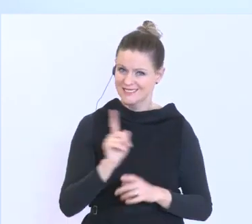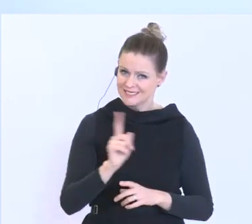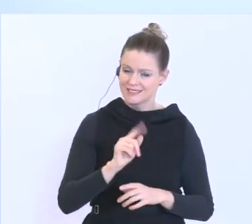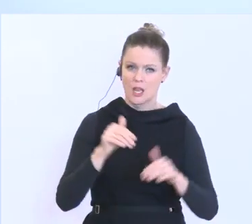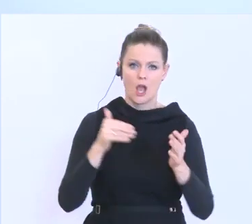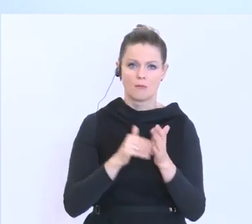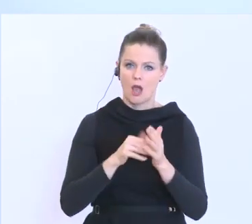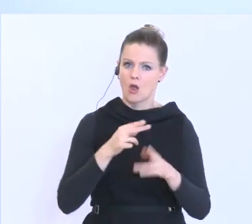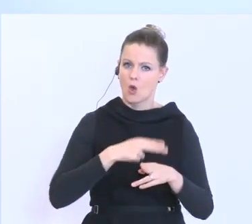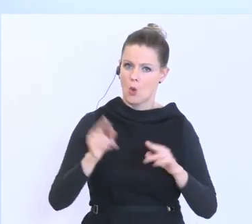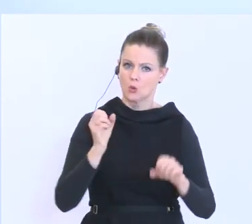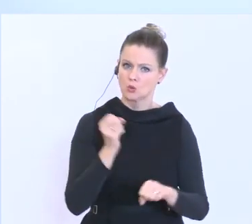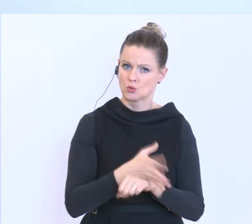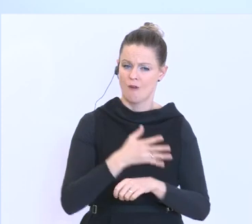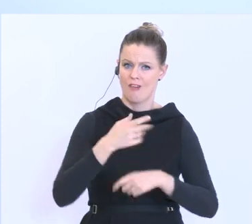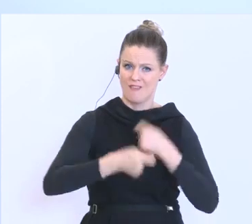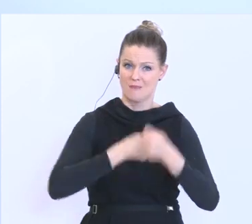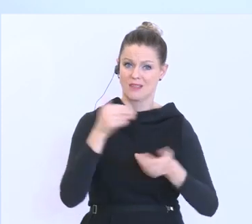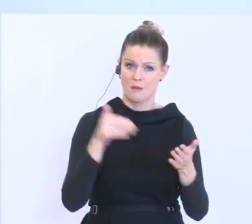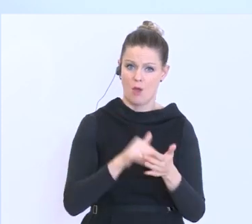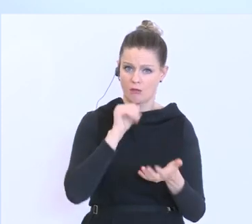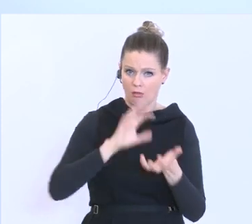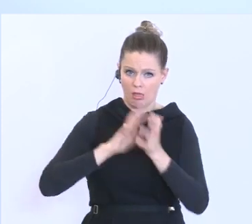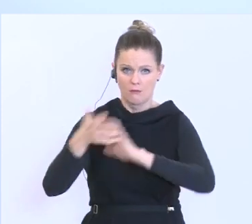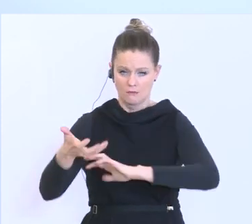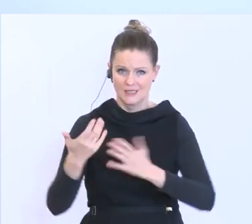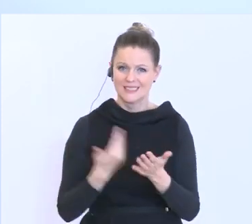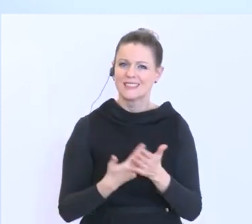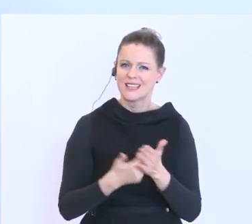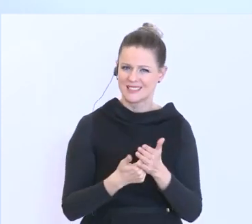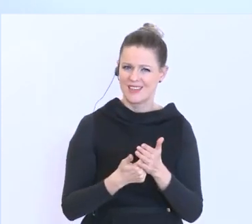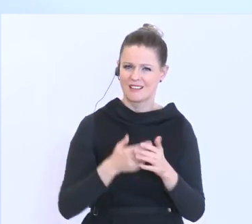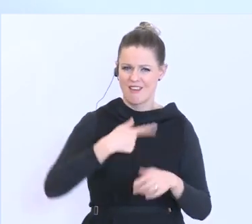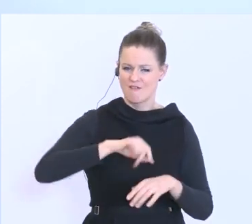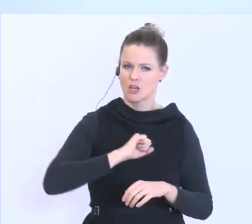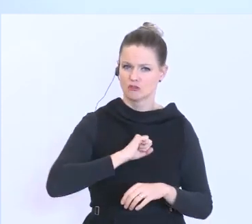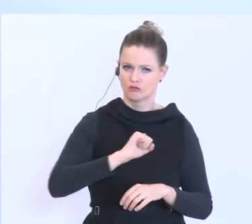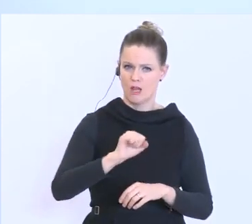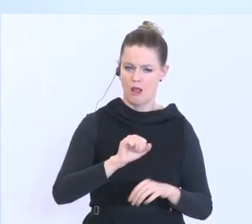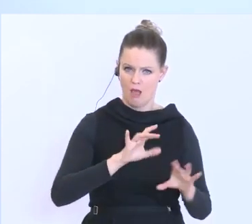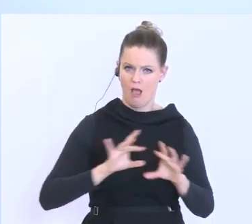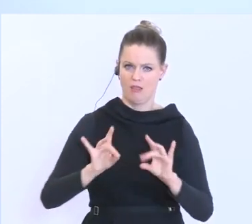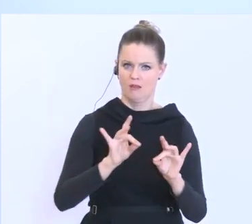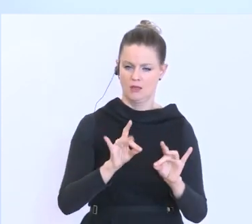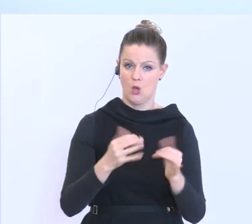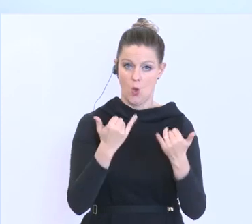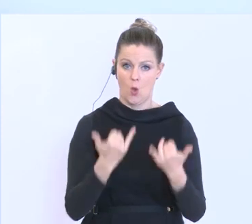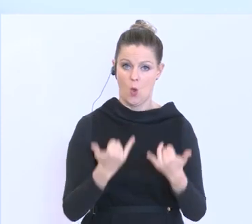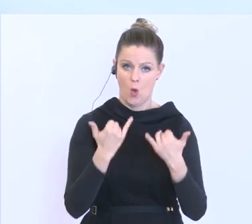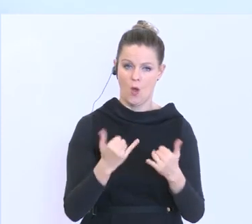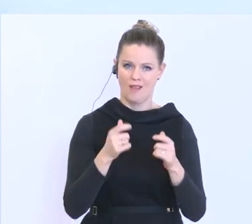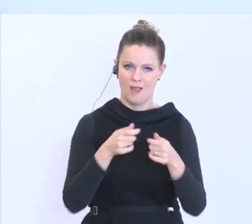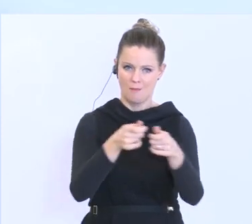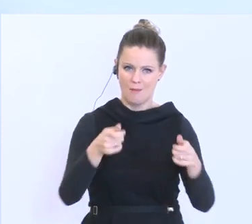Rohstoffe in der Lebensmittelindustrie gibt. Das bedeutet, dass wir sehr schnell begonnen haben zu handeln. Wir gehen heute mit der